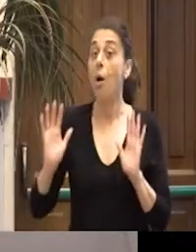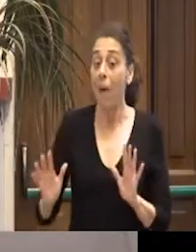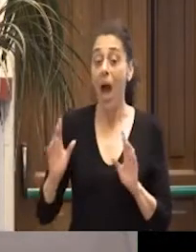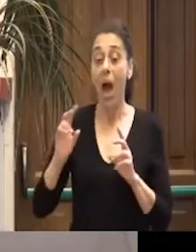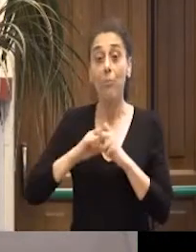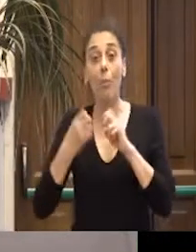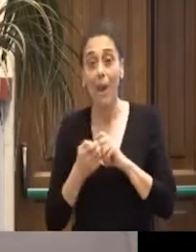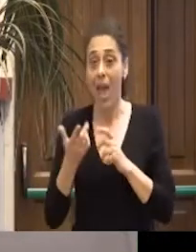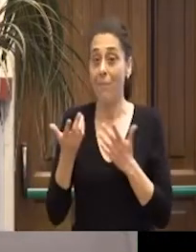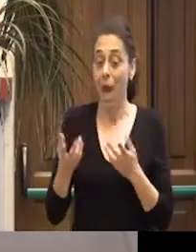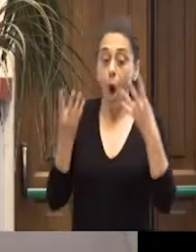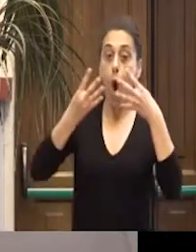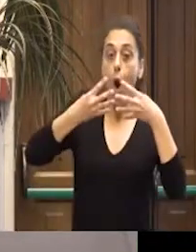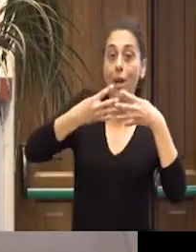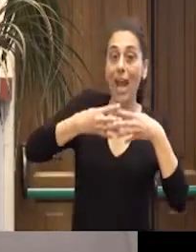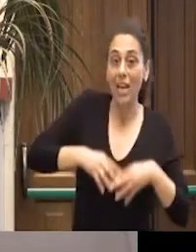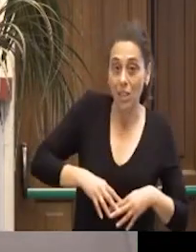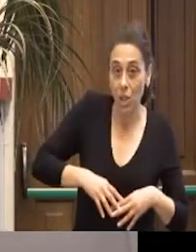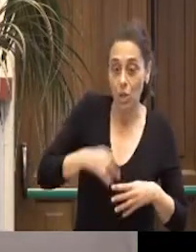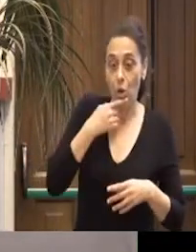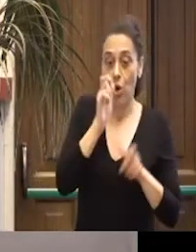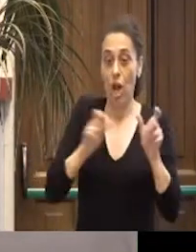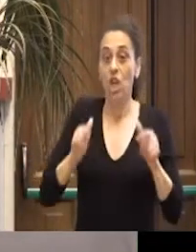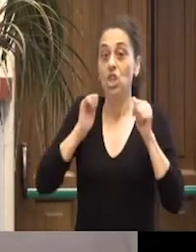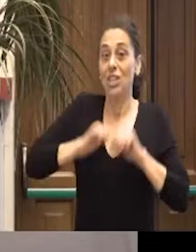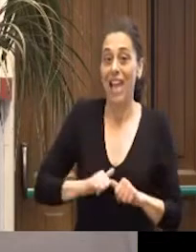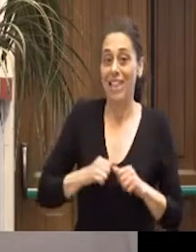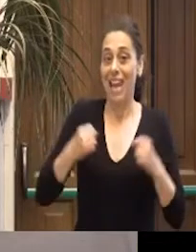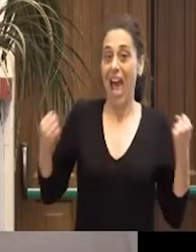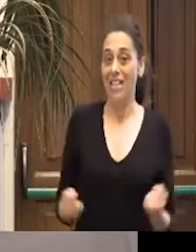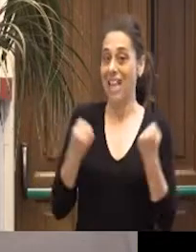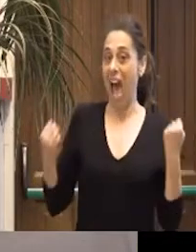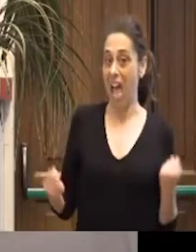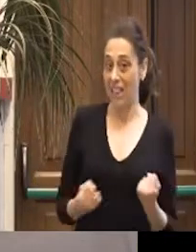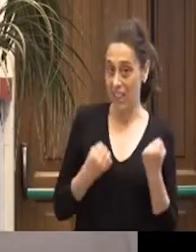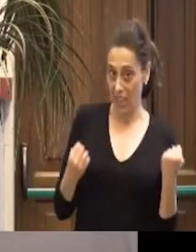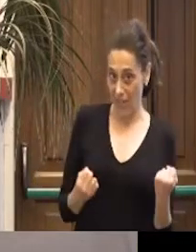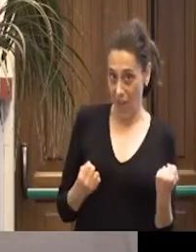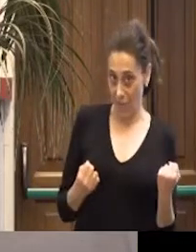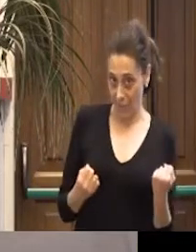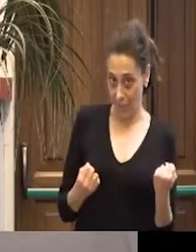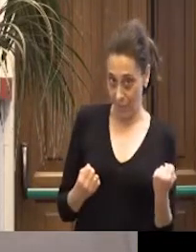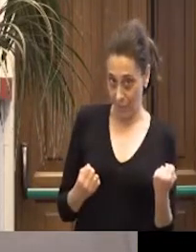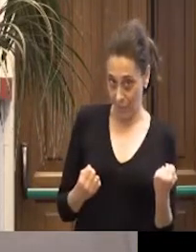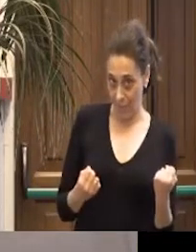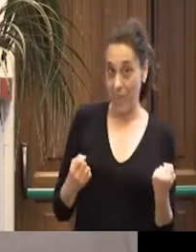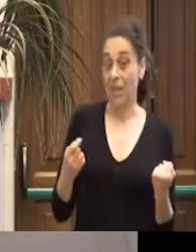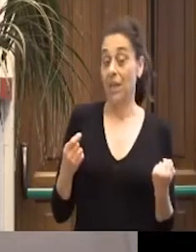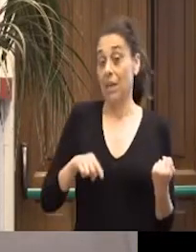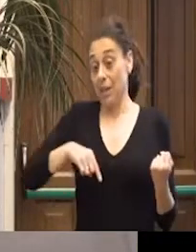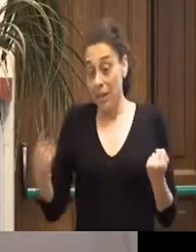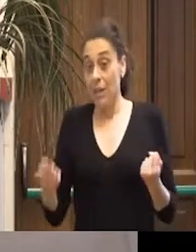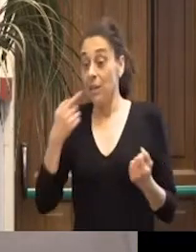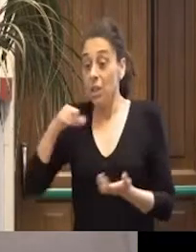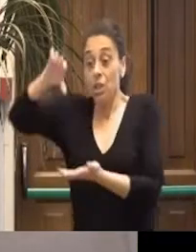rapporto tra le organizzazioni di cittadinanza attiva e le centrali della